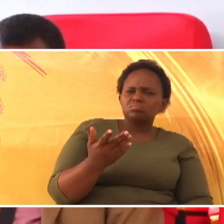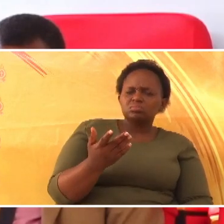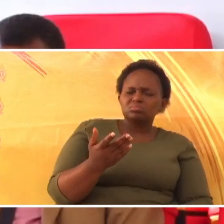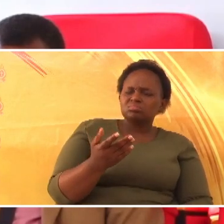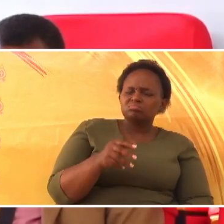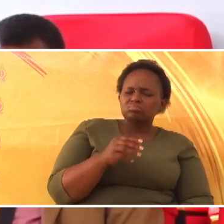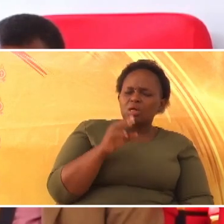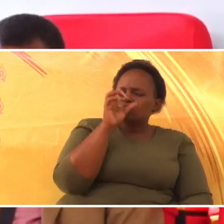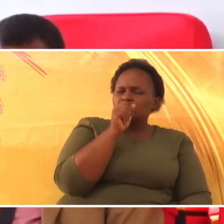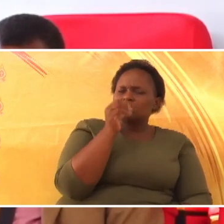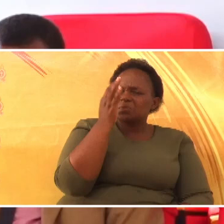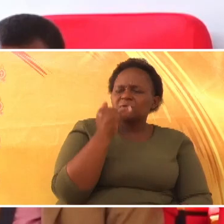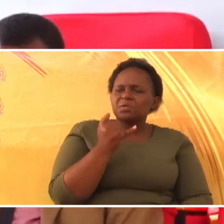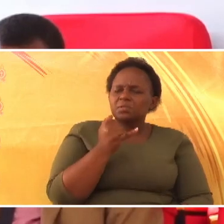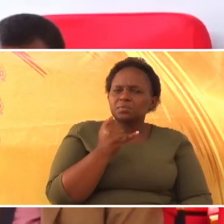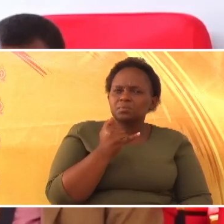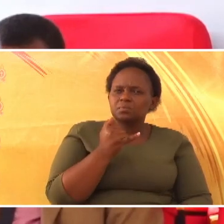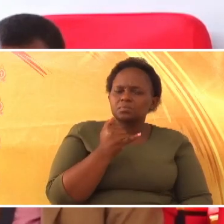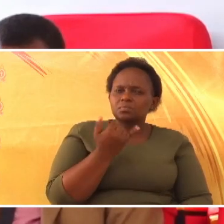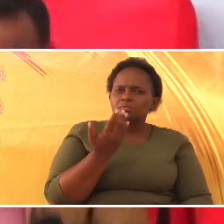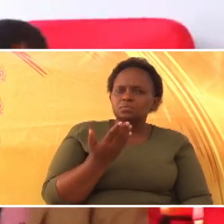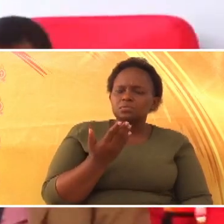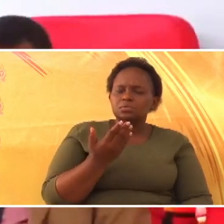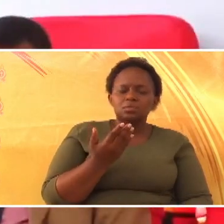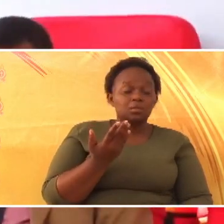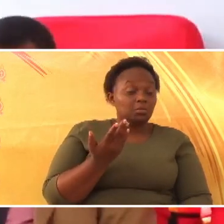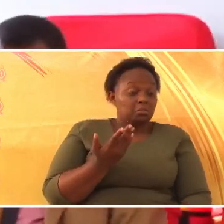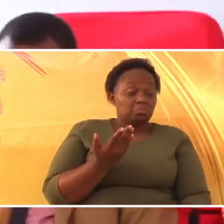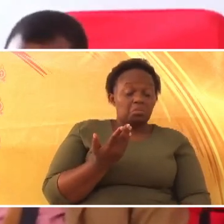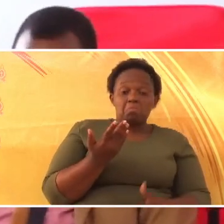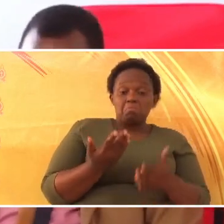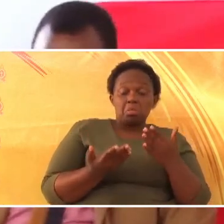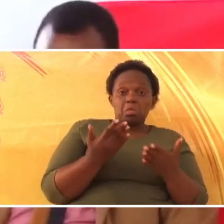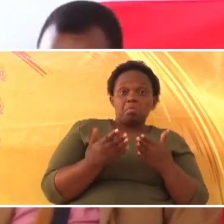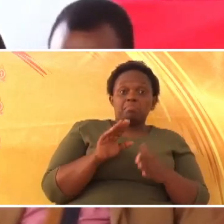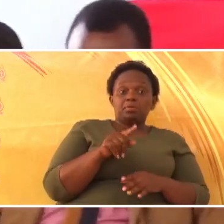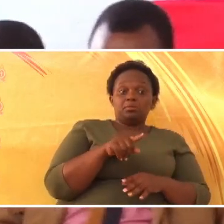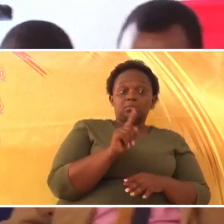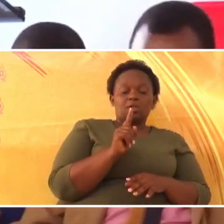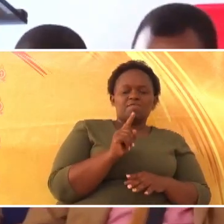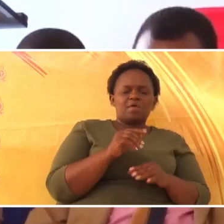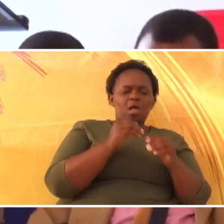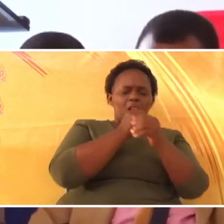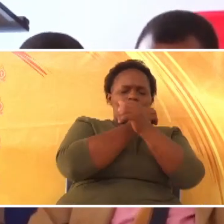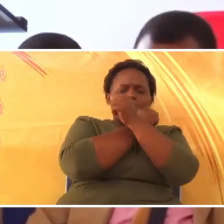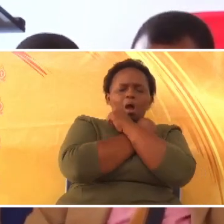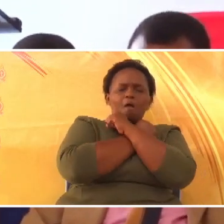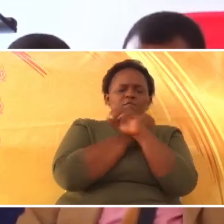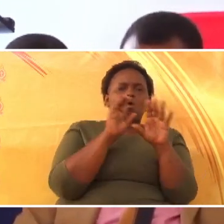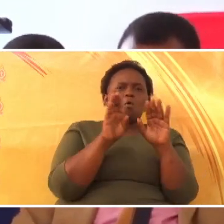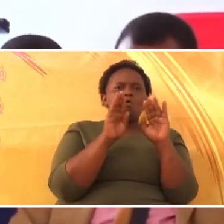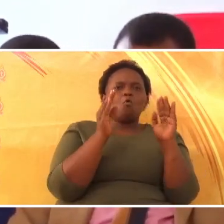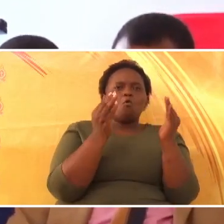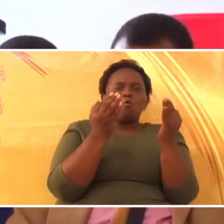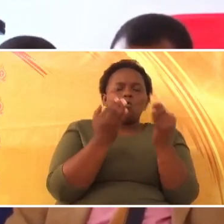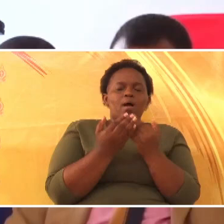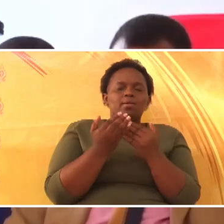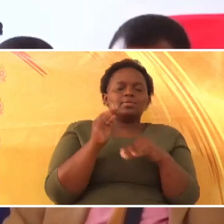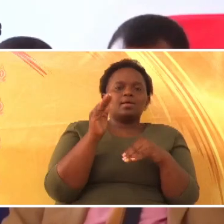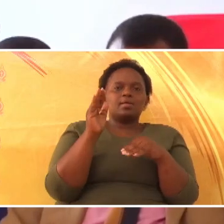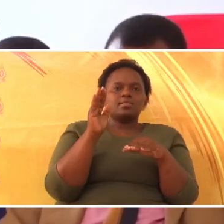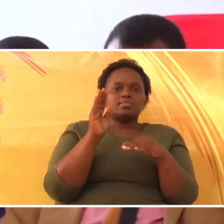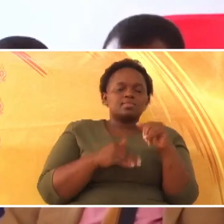Should have been that list. Lakini, kwa sababu, alipenda mambo ya dunia, kuliko mambo ya